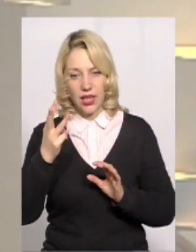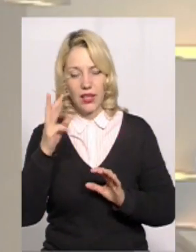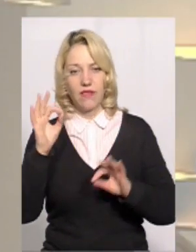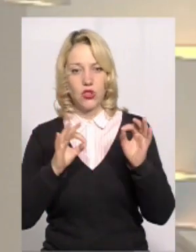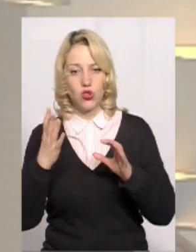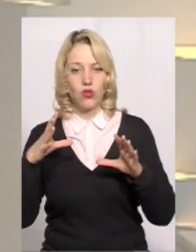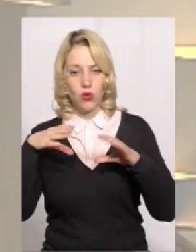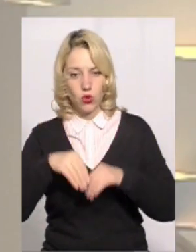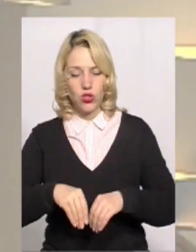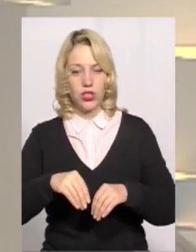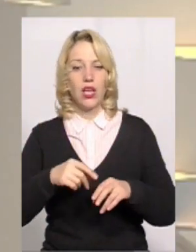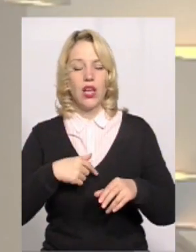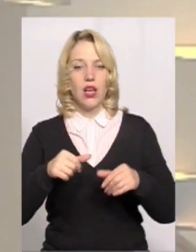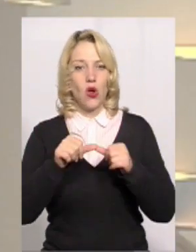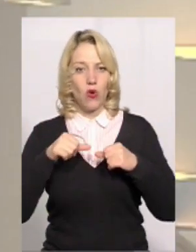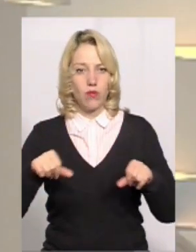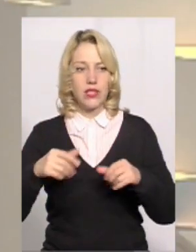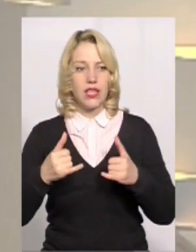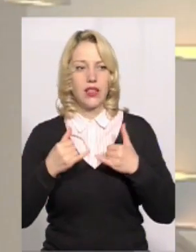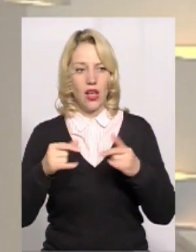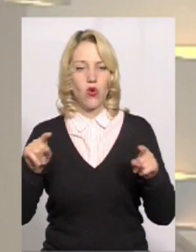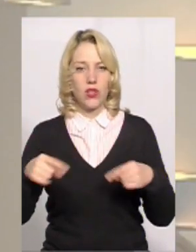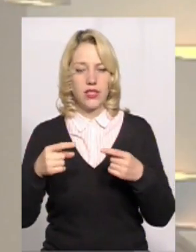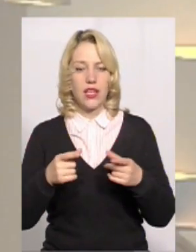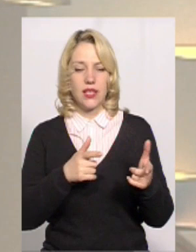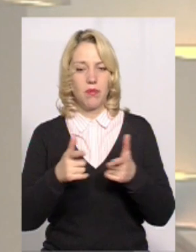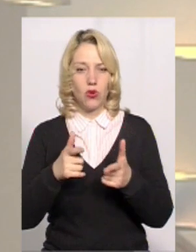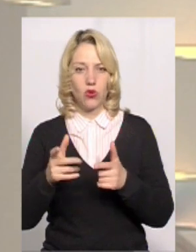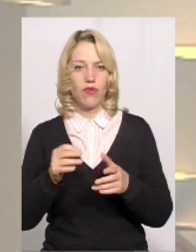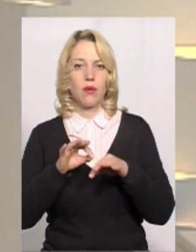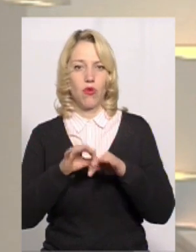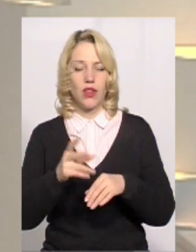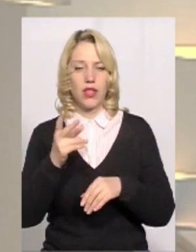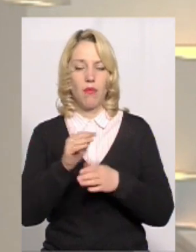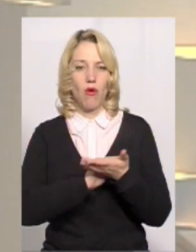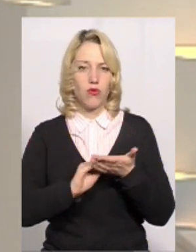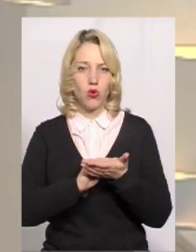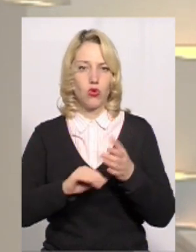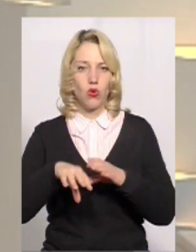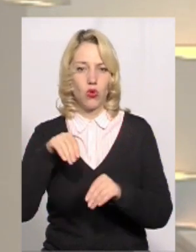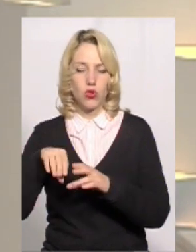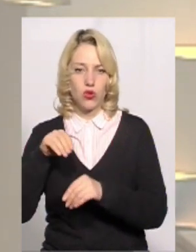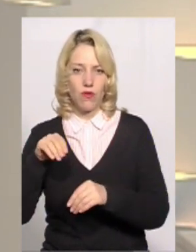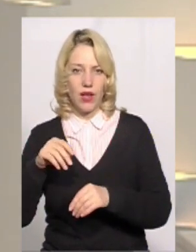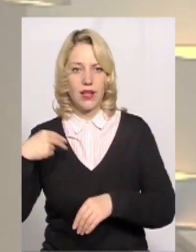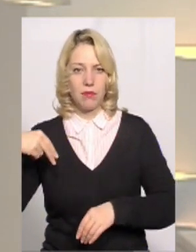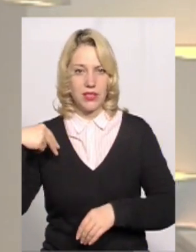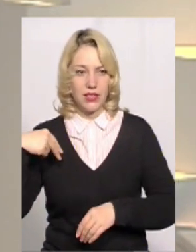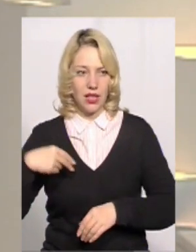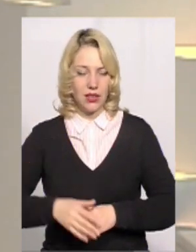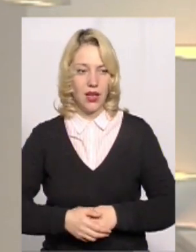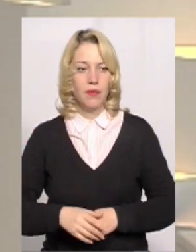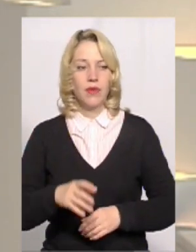виборчих комісій Хмельницької області для організації підготовки та проведення повторного голосування чергових виборів президента.